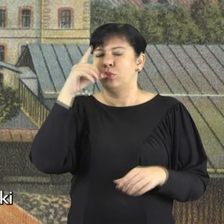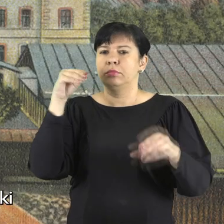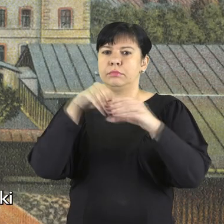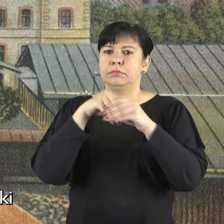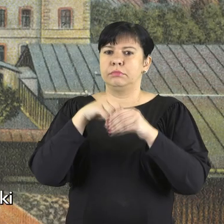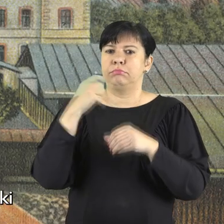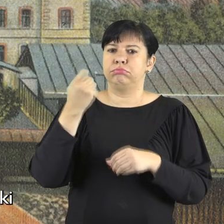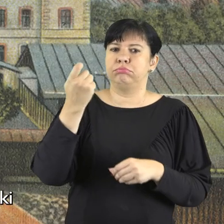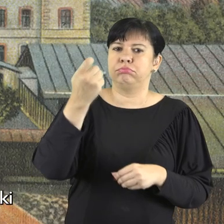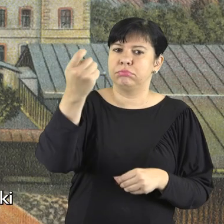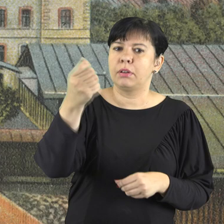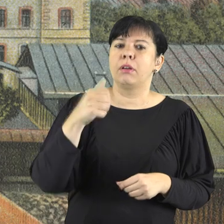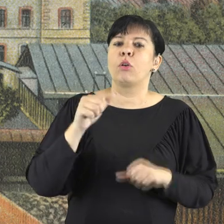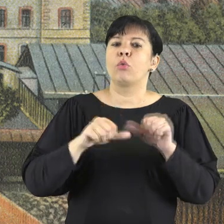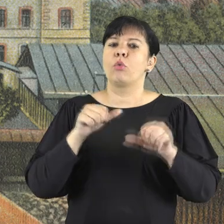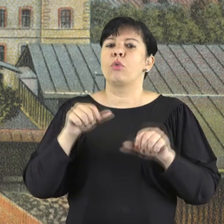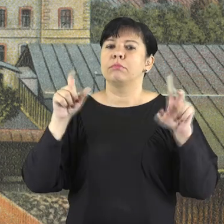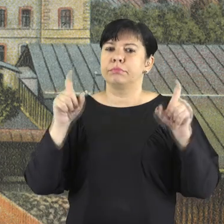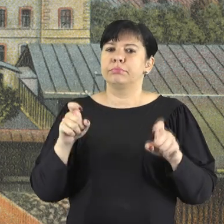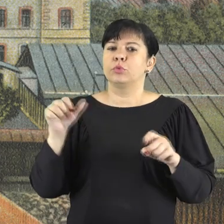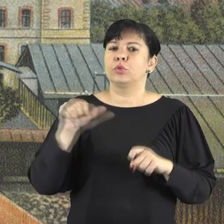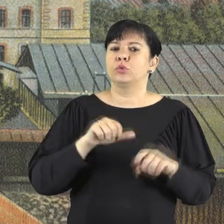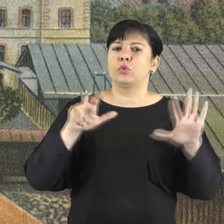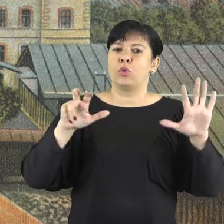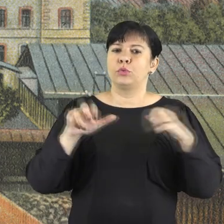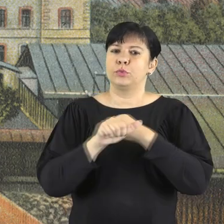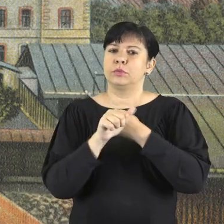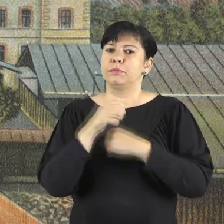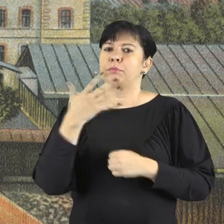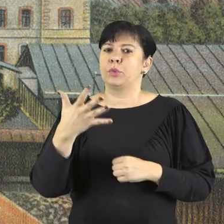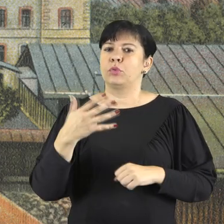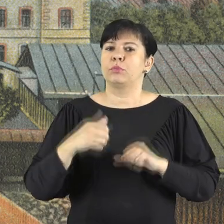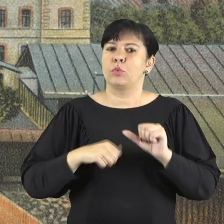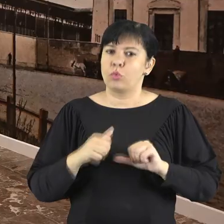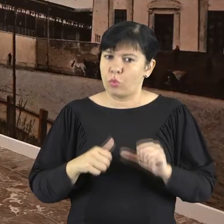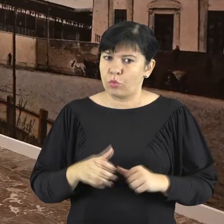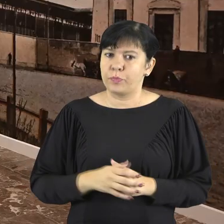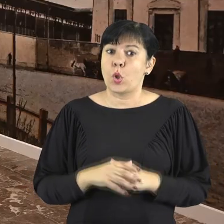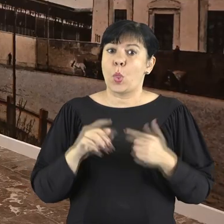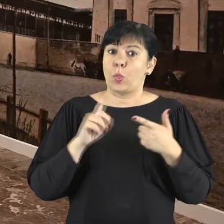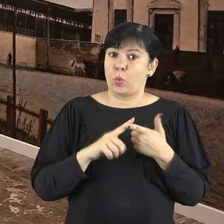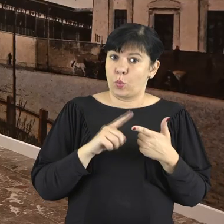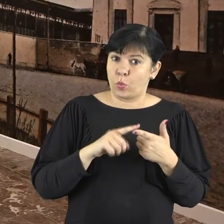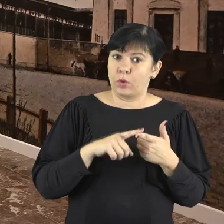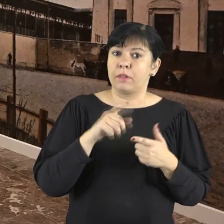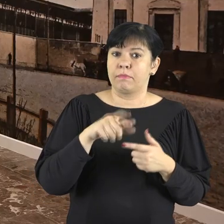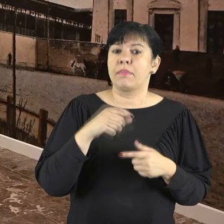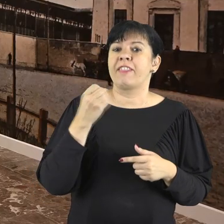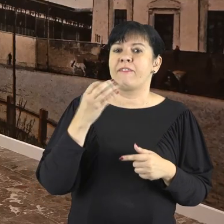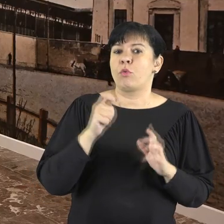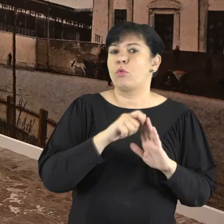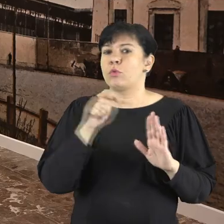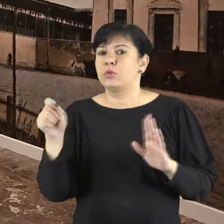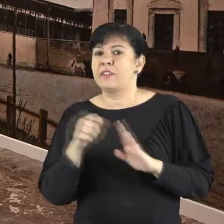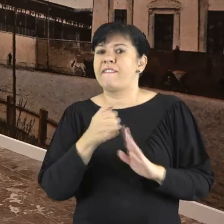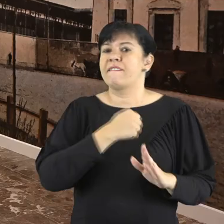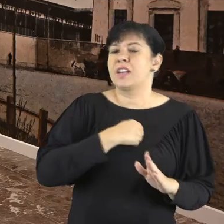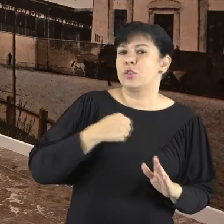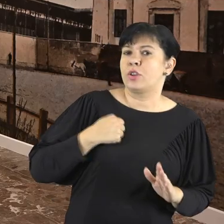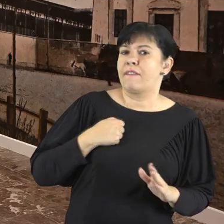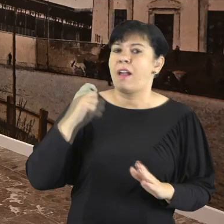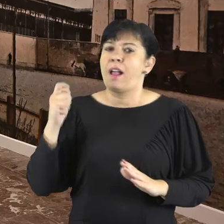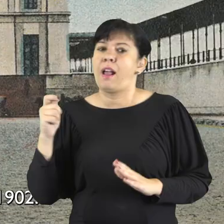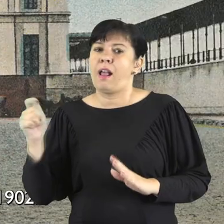który pierwszy pociąg pasażerski przyjął w 1865 roku. Drugi dworzec to dworzec kolei